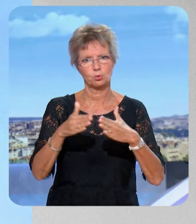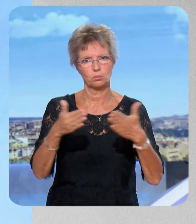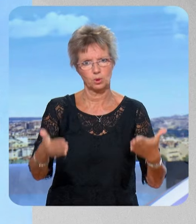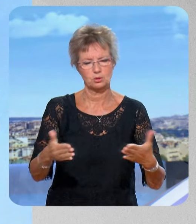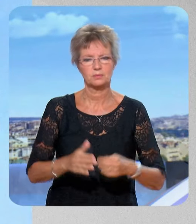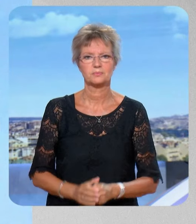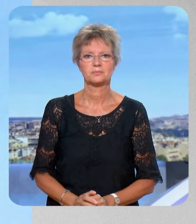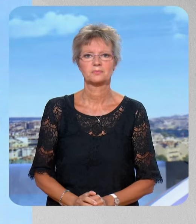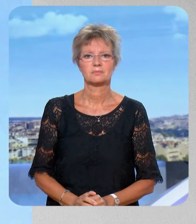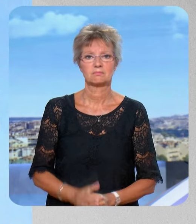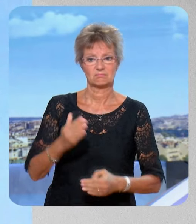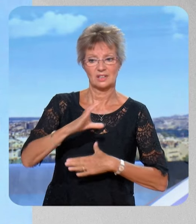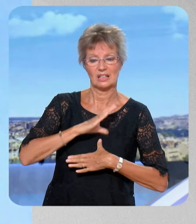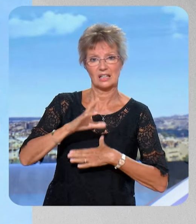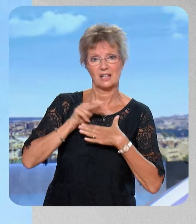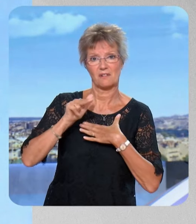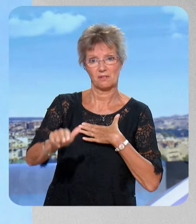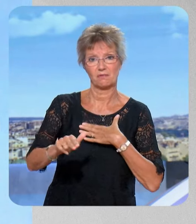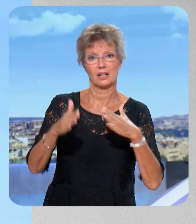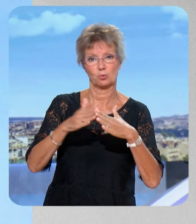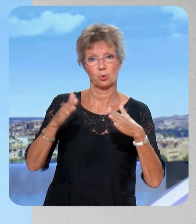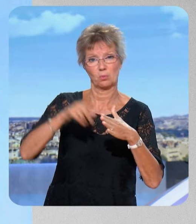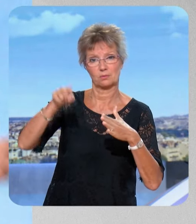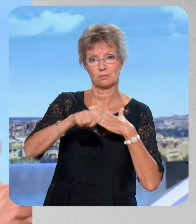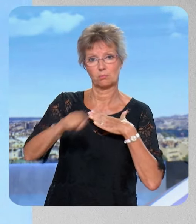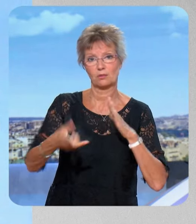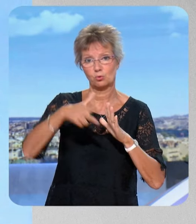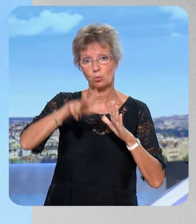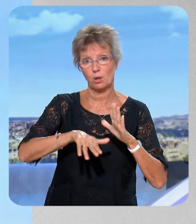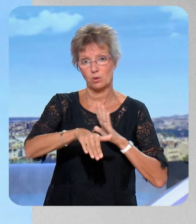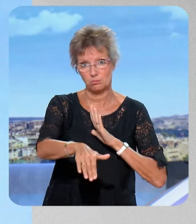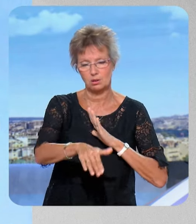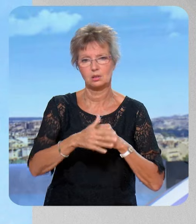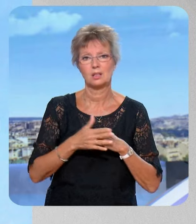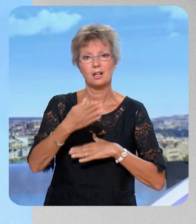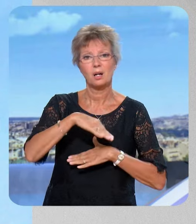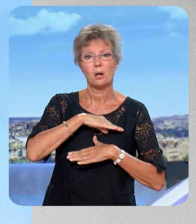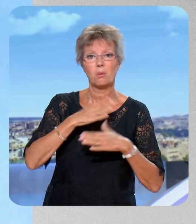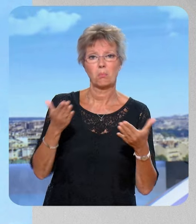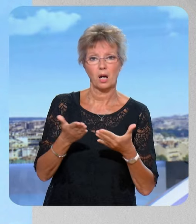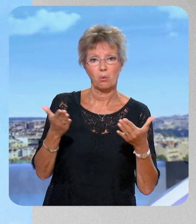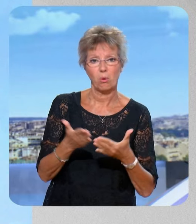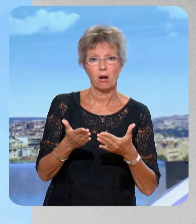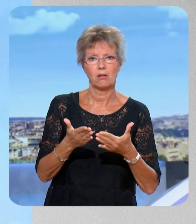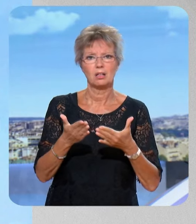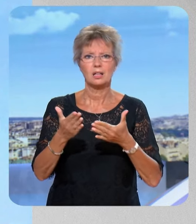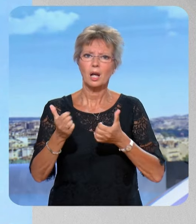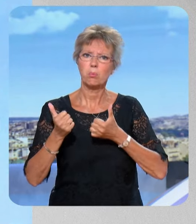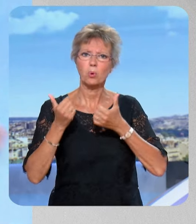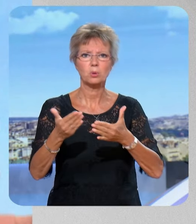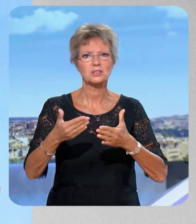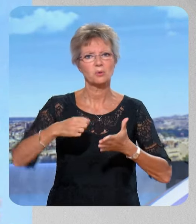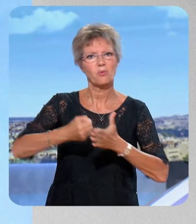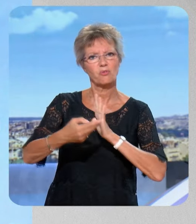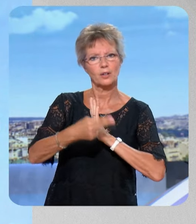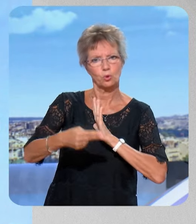va essayer de faire dans les trois mois à venir, que ce soit à travers la proposition que nous allons mettre dans notre niche fin novembre, à